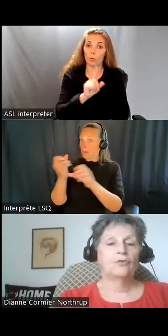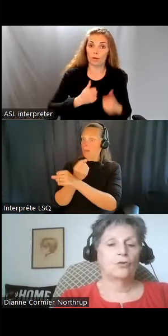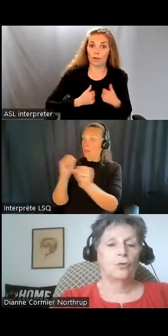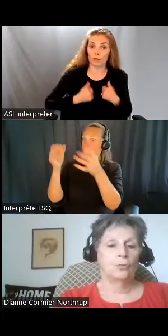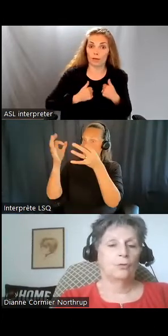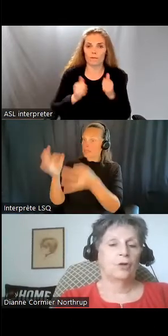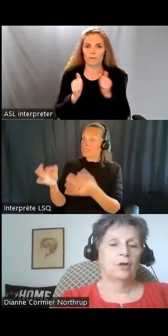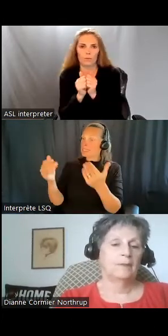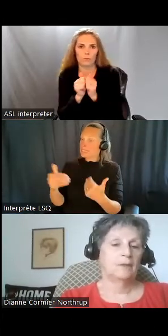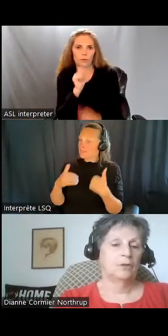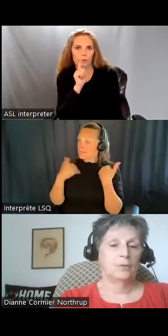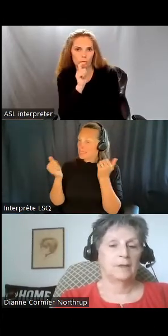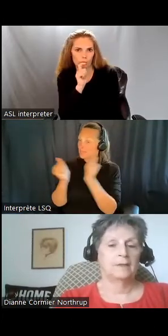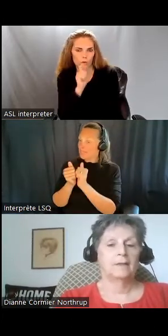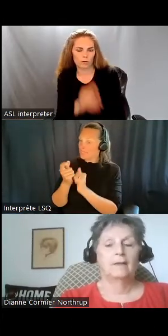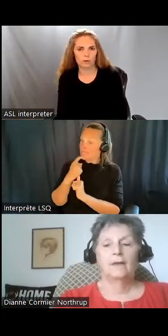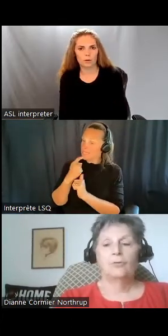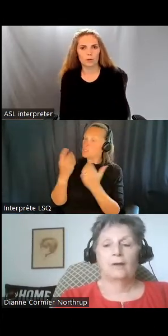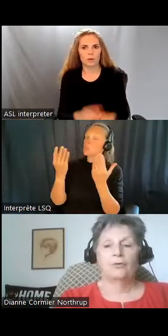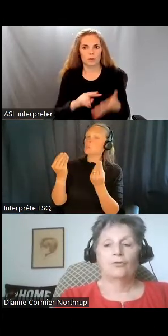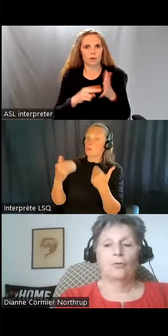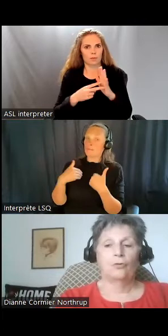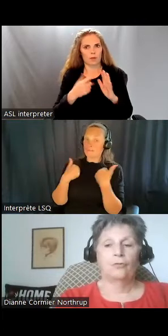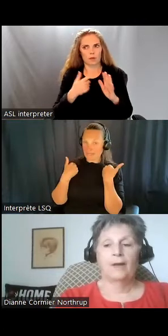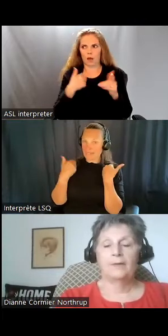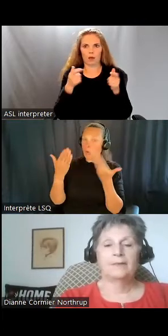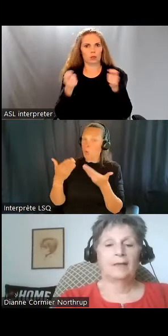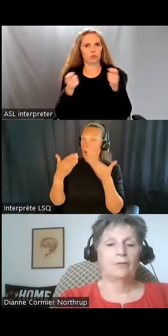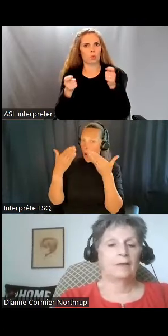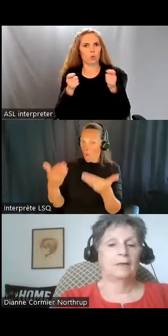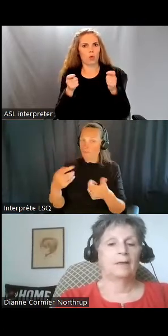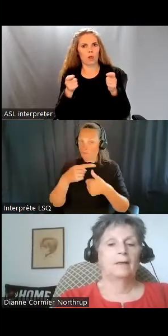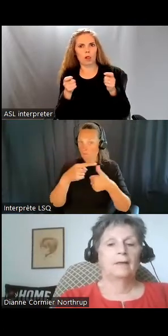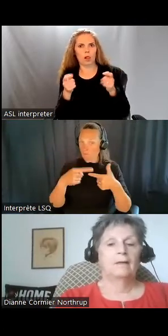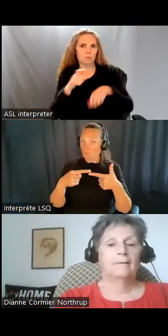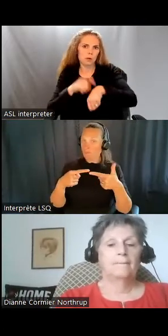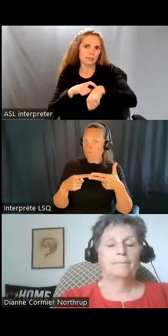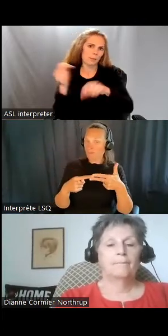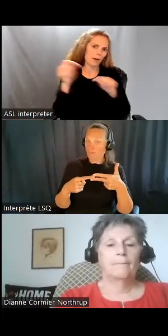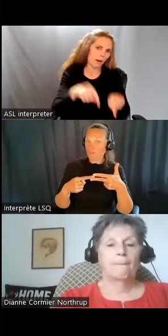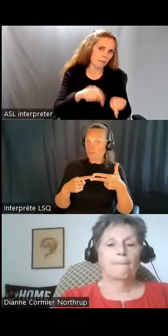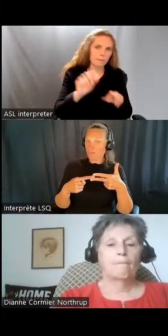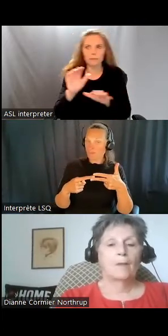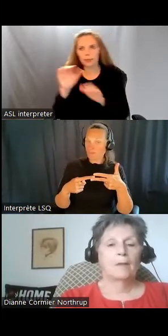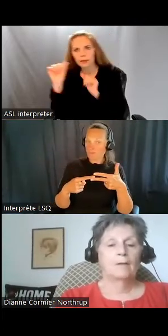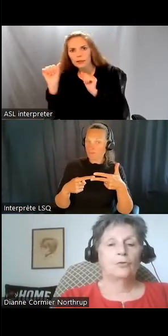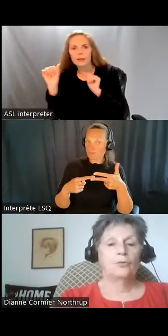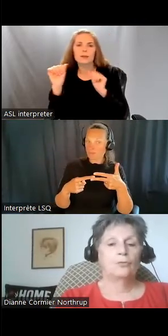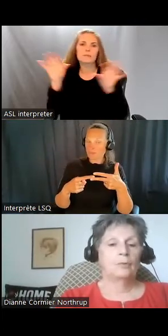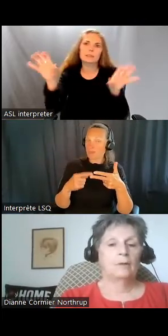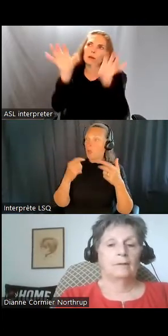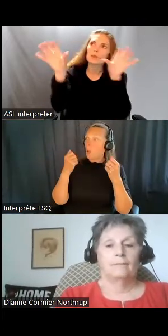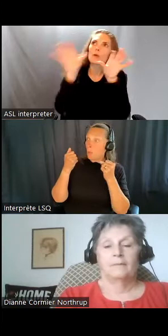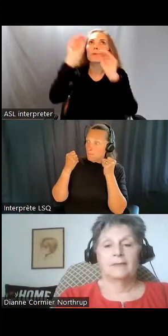Dans des logements inclusifs, vous avez le choix, le contrôle de ce qui se passe, de la décoration.